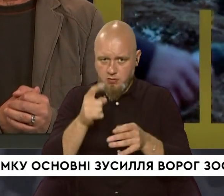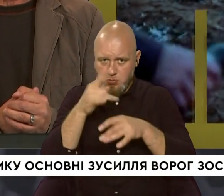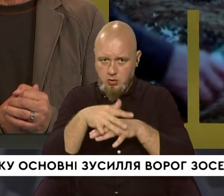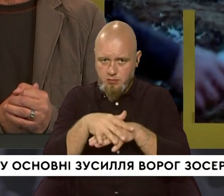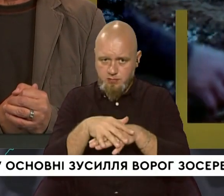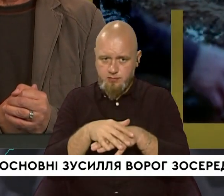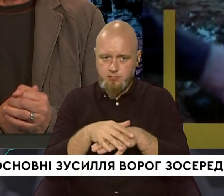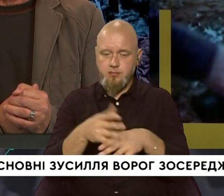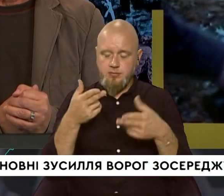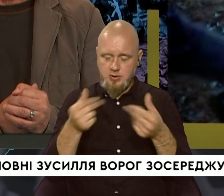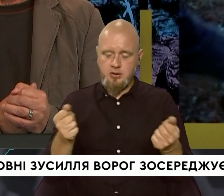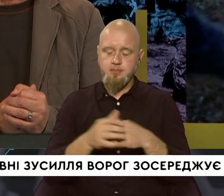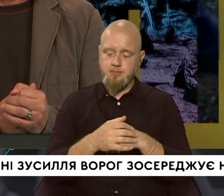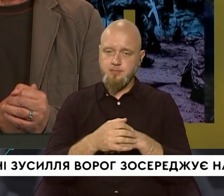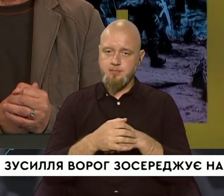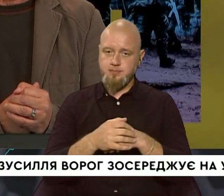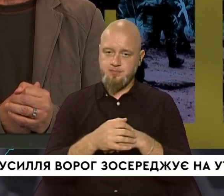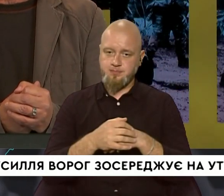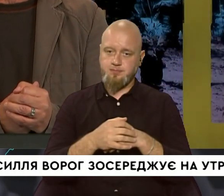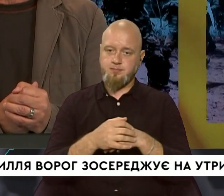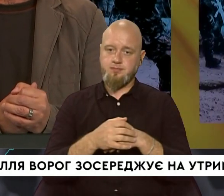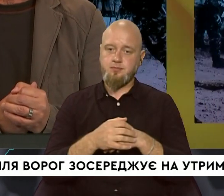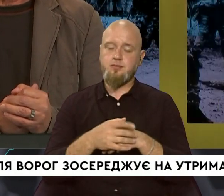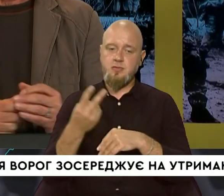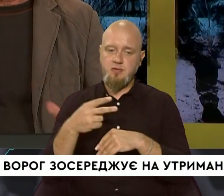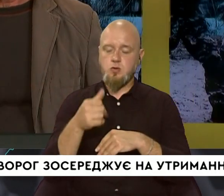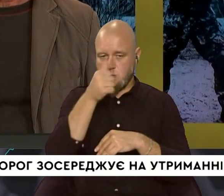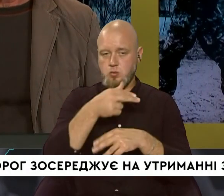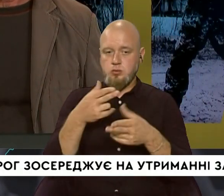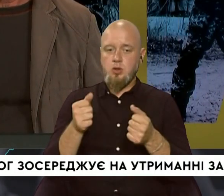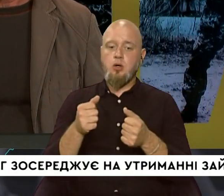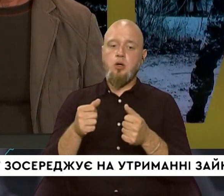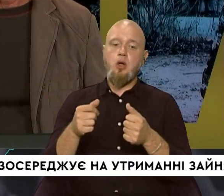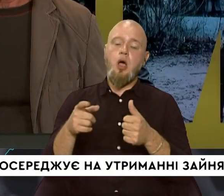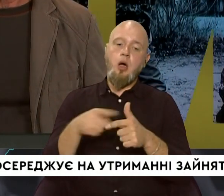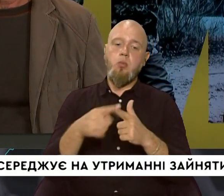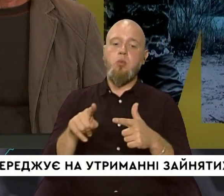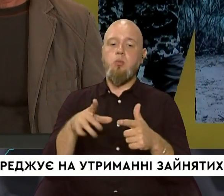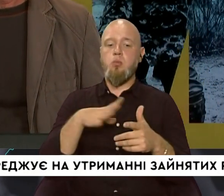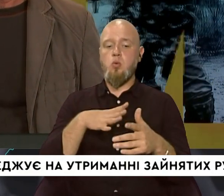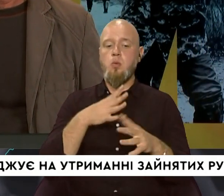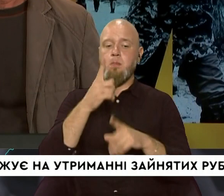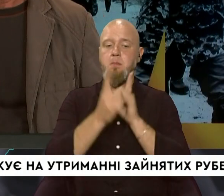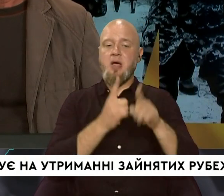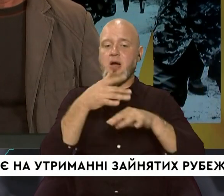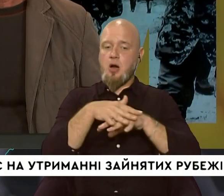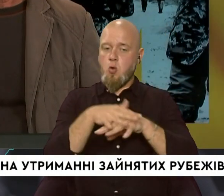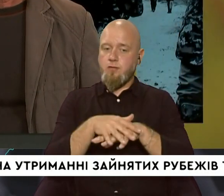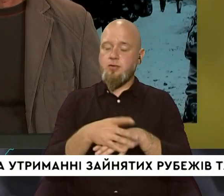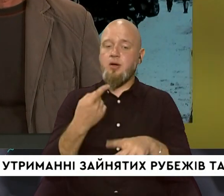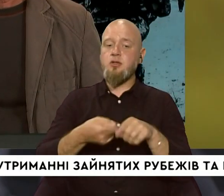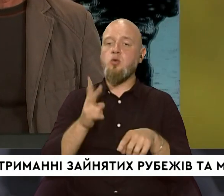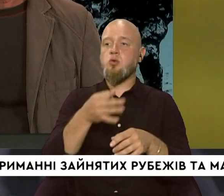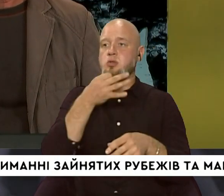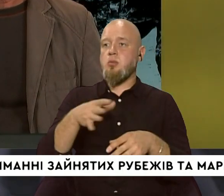порахував? Так, до 20-го року. Або перераховано. Призначено, або перераховано. Ті, в